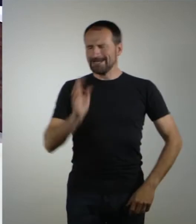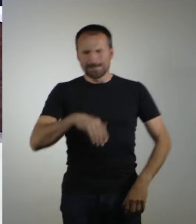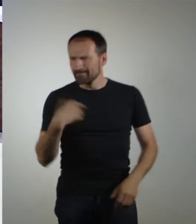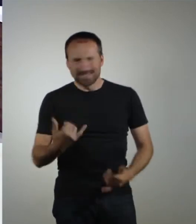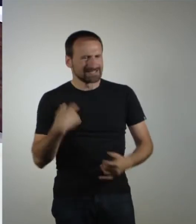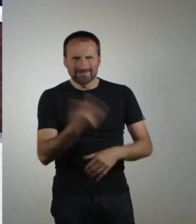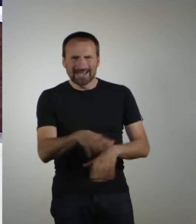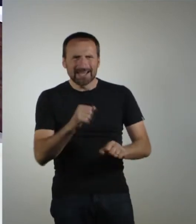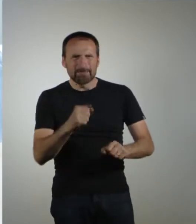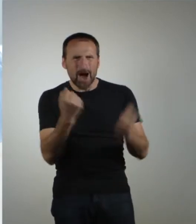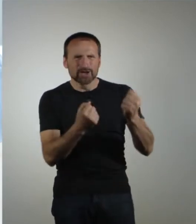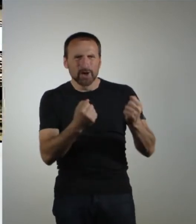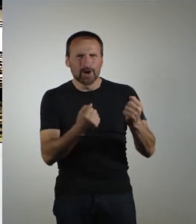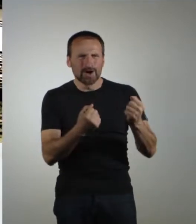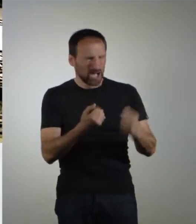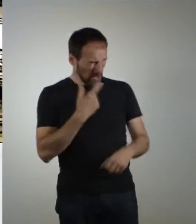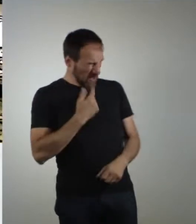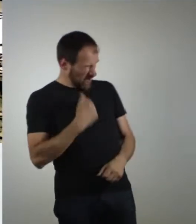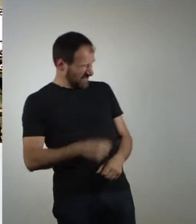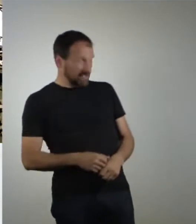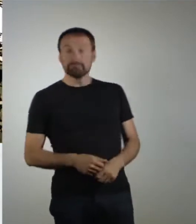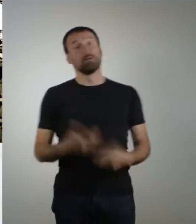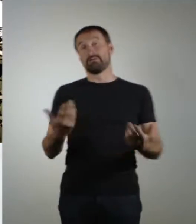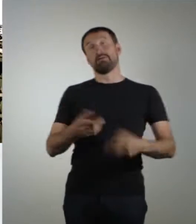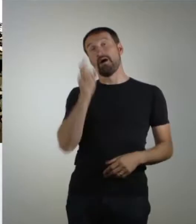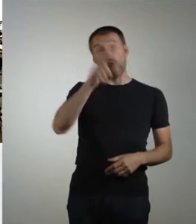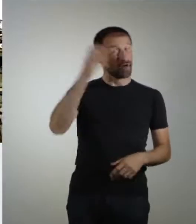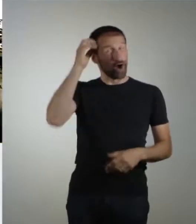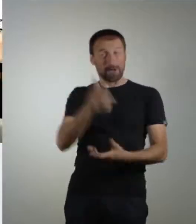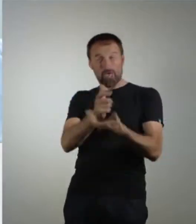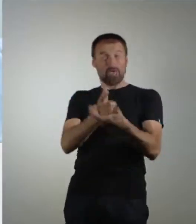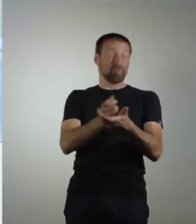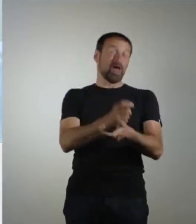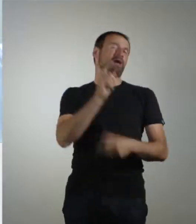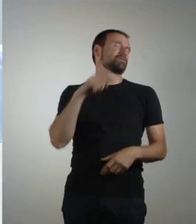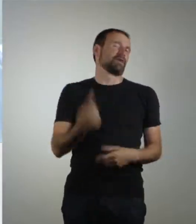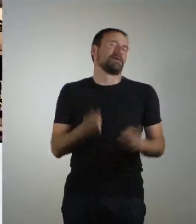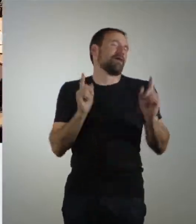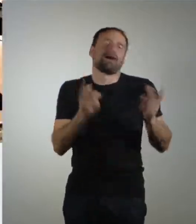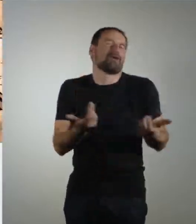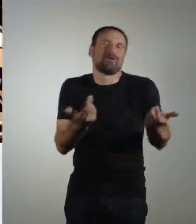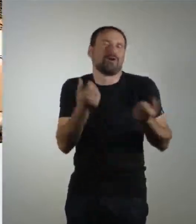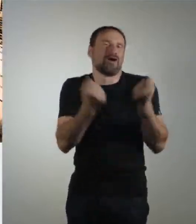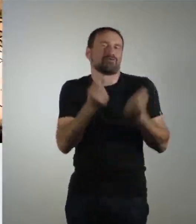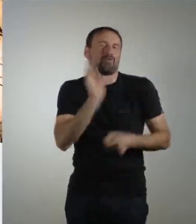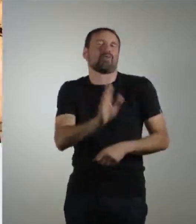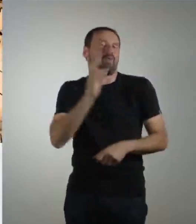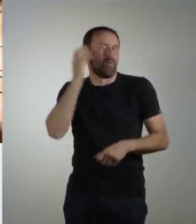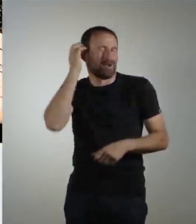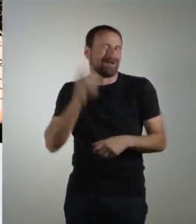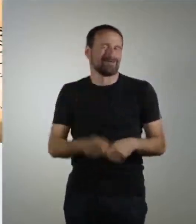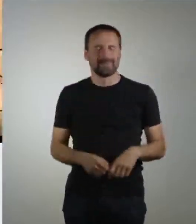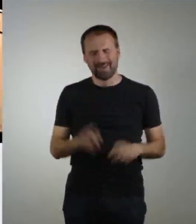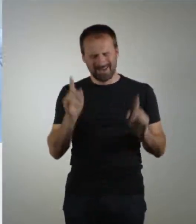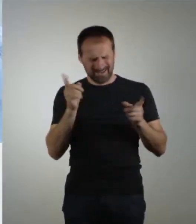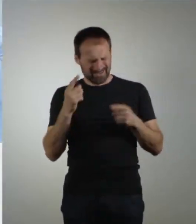Lass uns dieses Auto da nehmen. Das Rote. Wer Ommas nass macht, fährt auch Oma Autos. Wechsel doch mal den Radiosender,